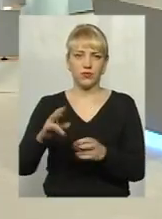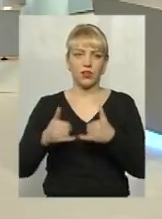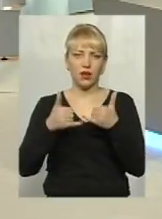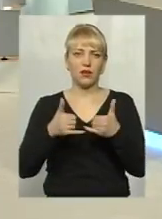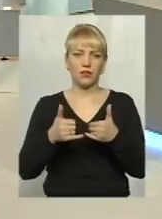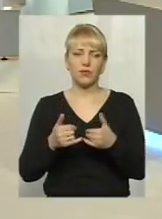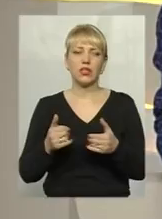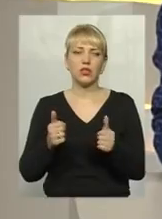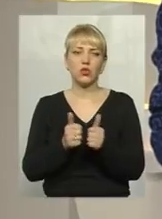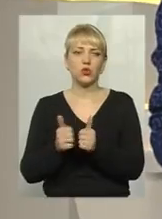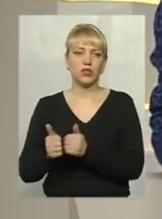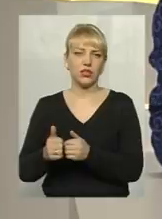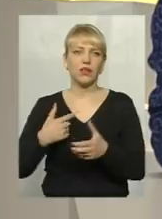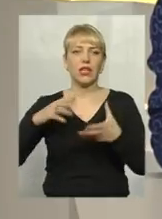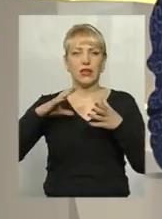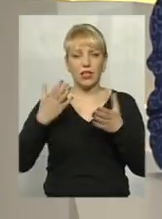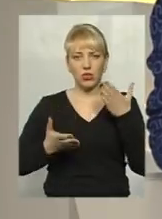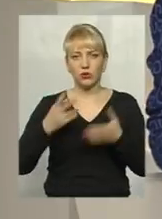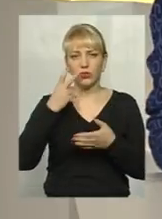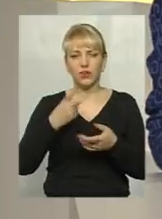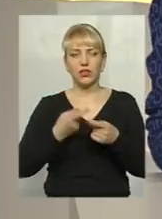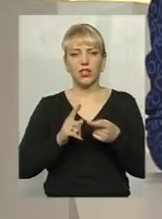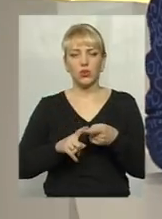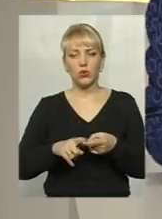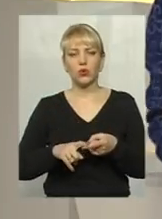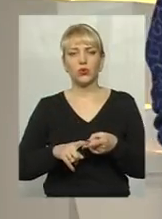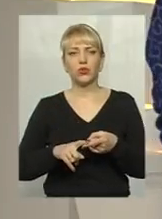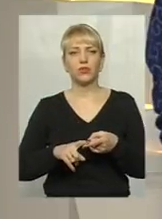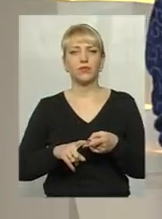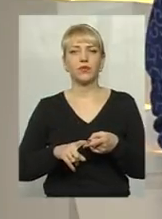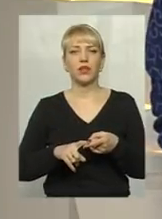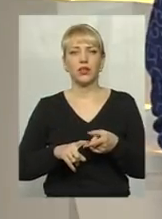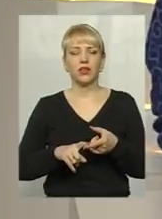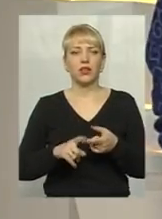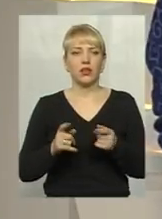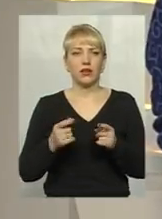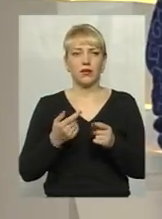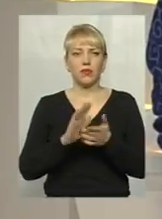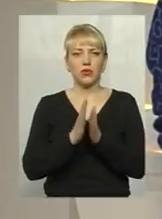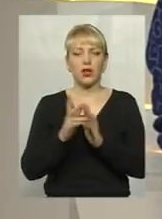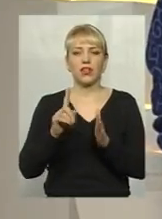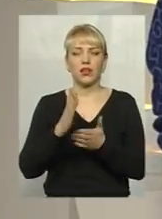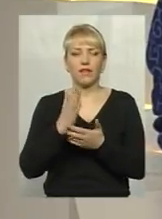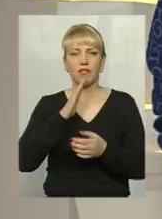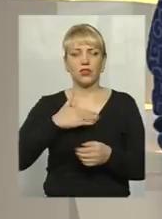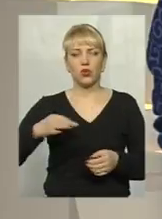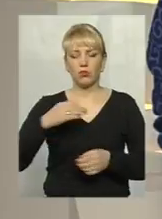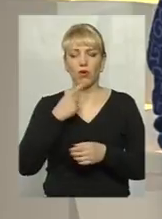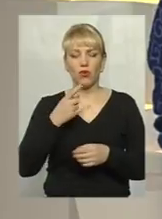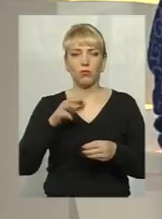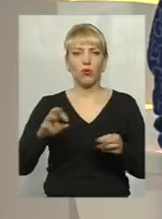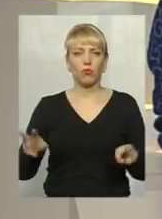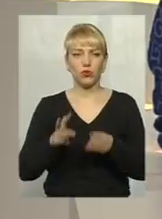Якщо поглянути загалом на ту картину, яка нині в нашій області, ми говоримо про пожежі, зазвичай,